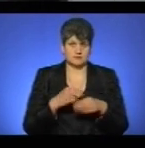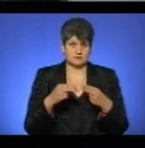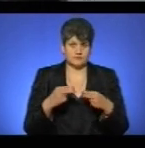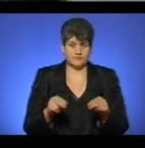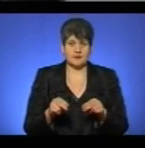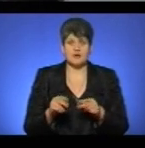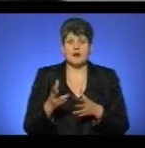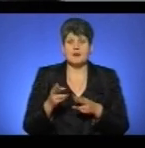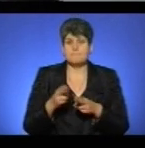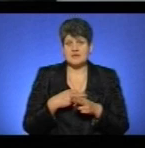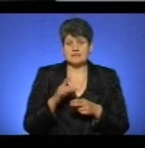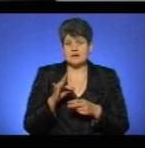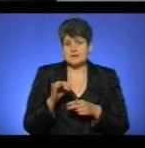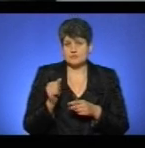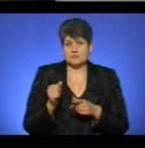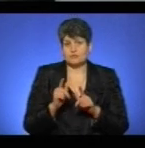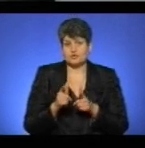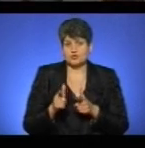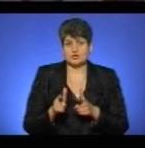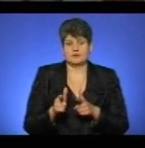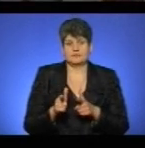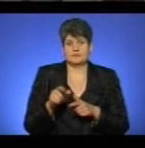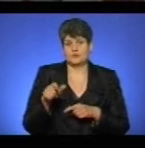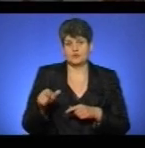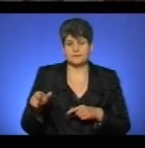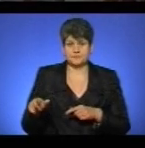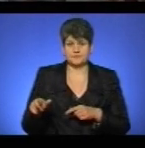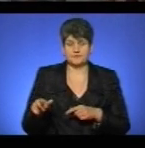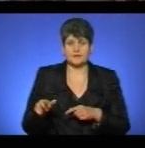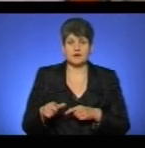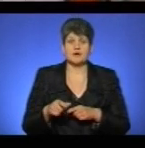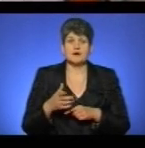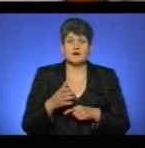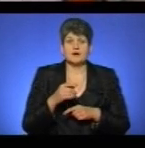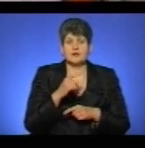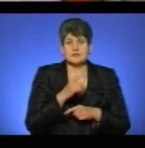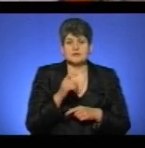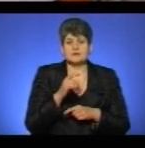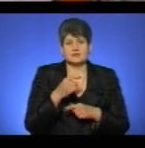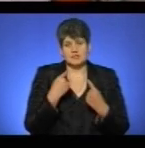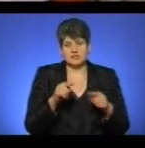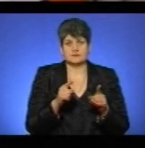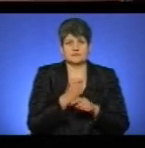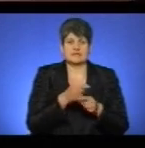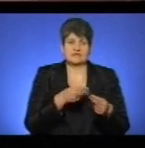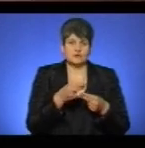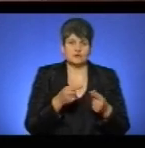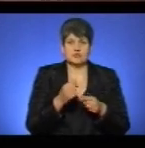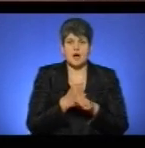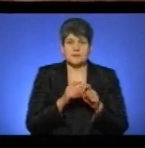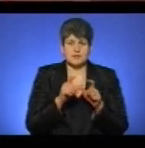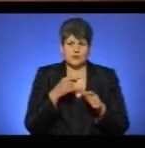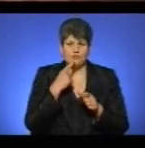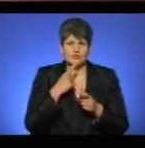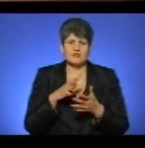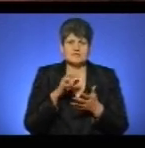безрецептурні також за узгодженням пацієнта чи клієнта. На думку завідувачки аптеки Христини Беднарської, люди самі створюють проблеми, бо